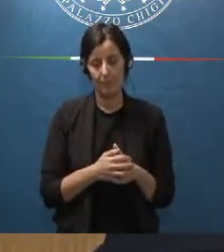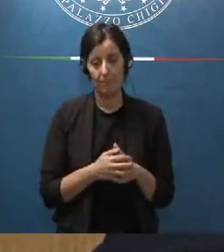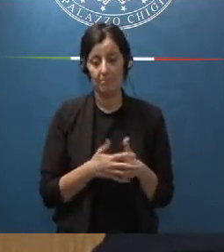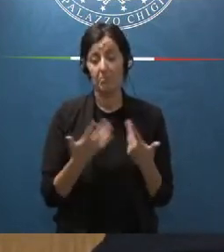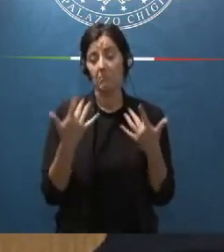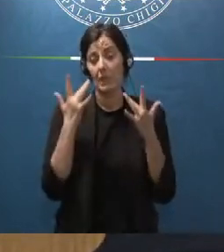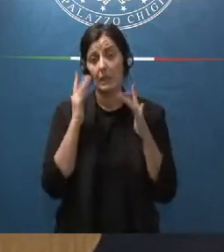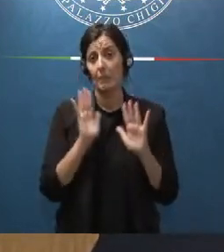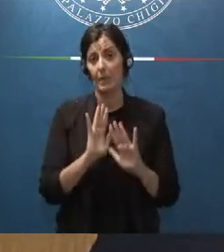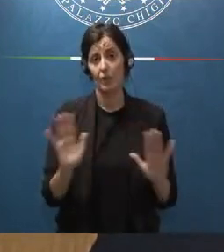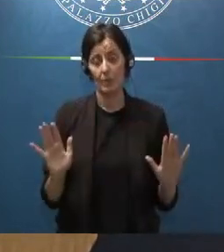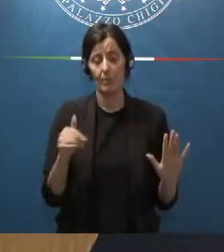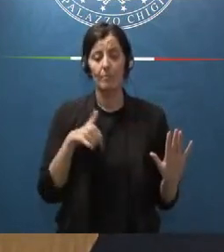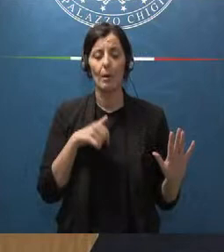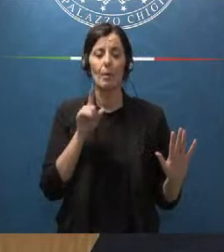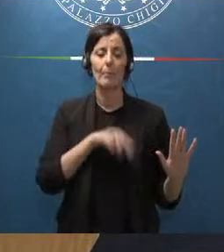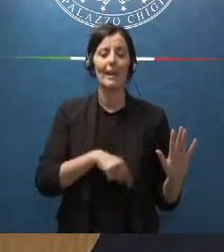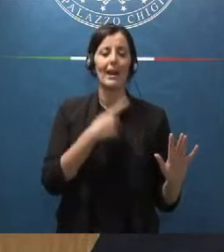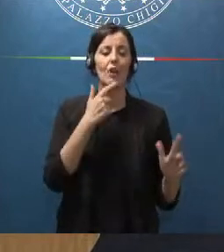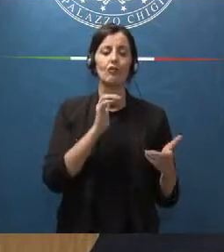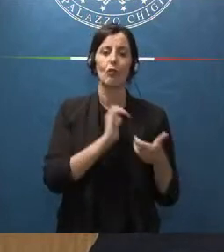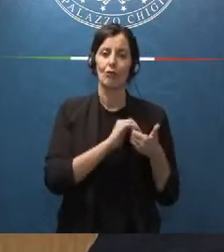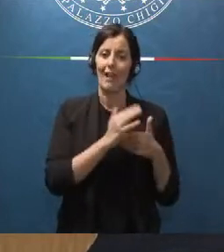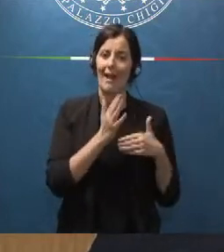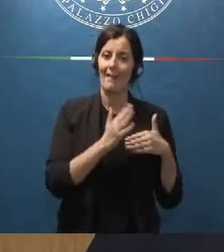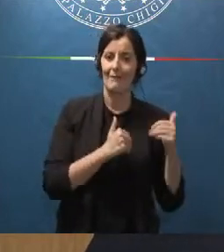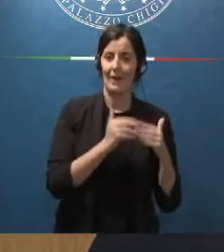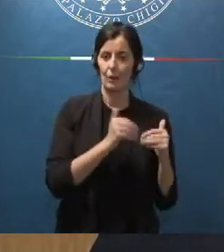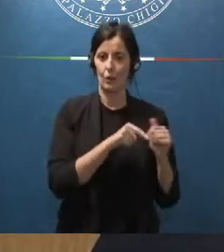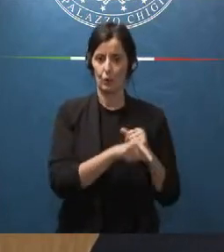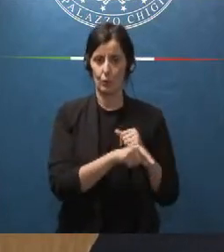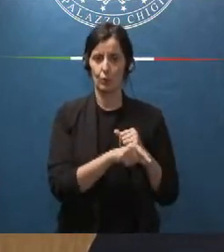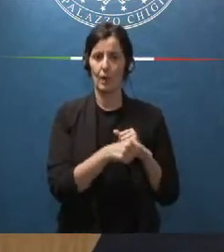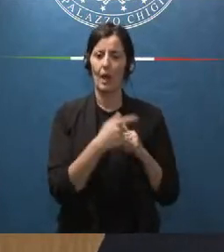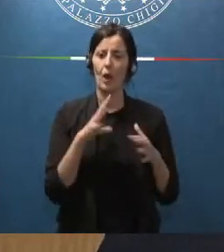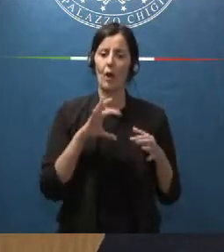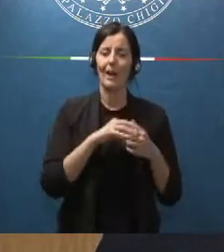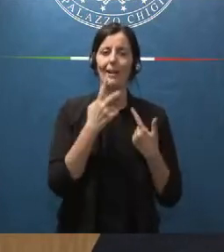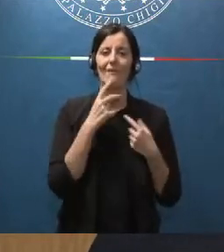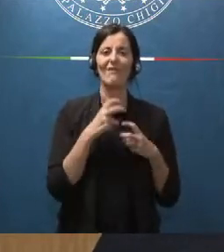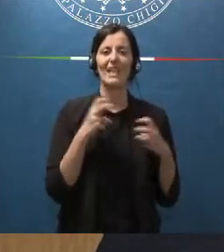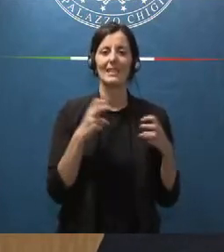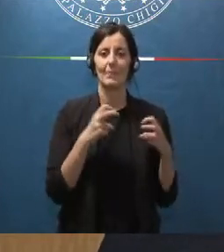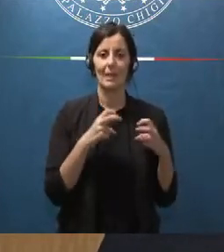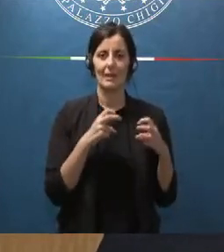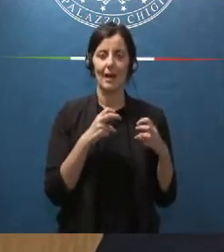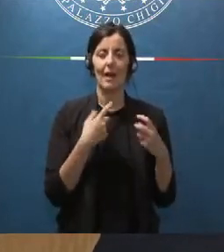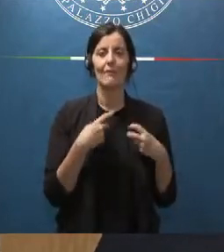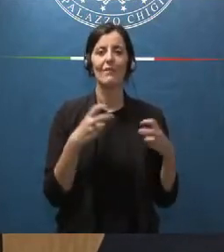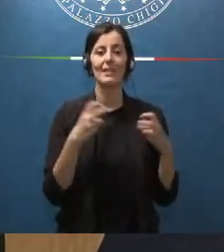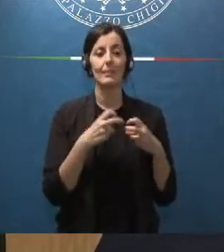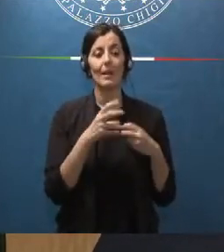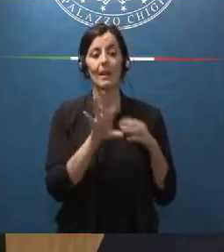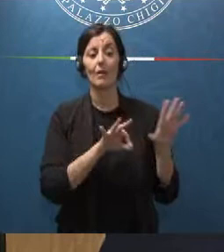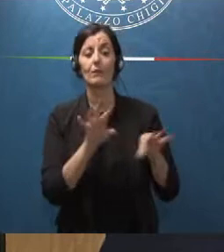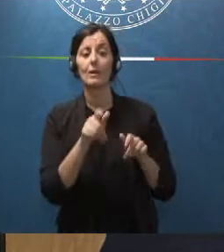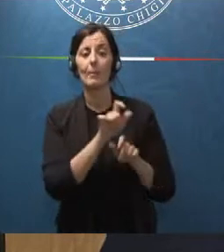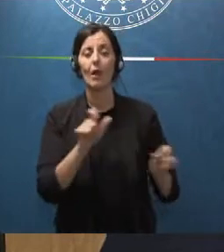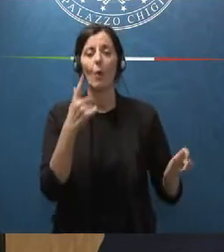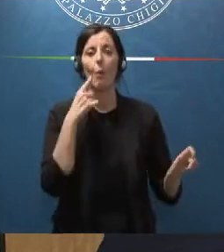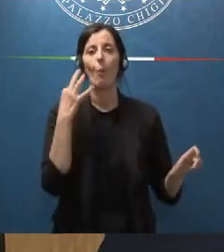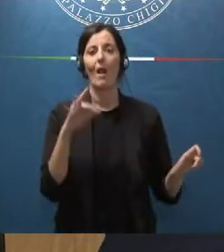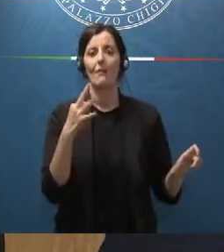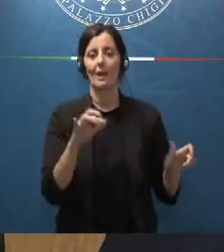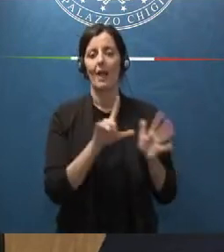semplicemente da un lato per la società infrastrutture riguarda la flessibilità dell'assunzione temporanea di personale qualificato